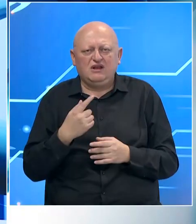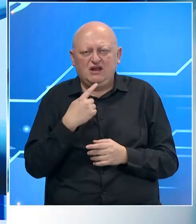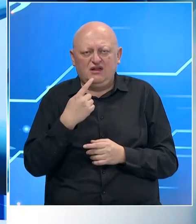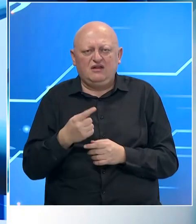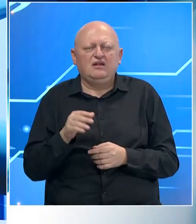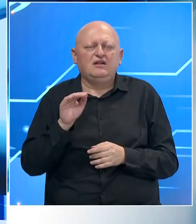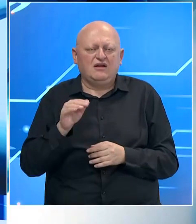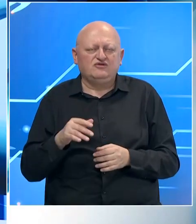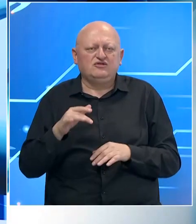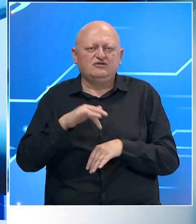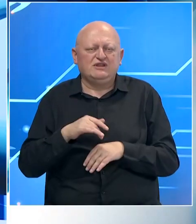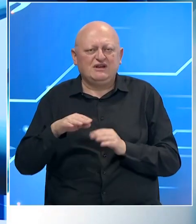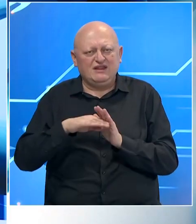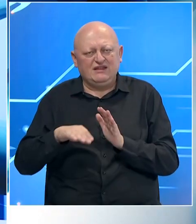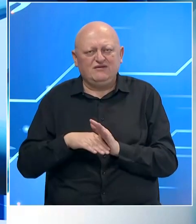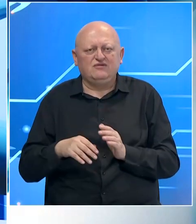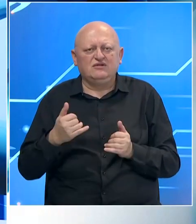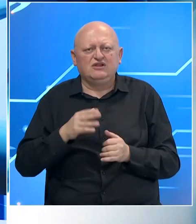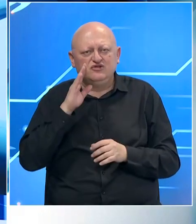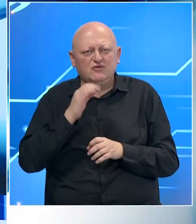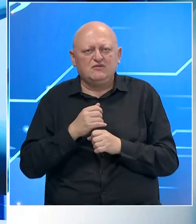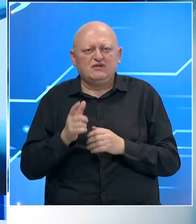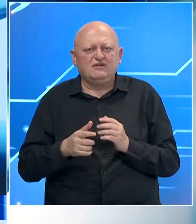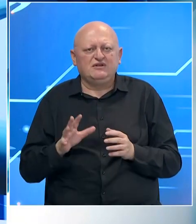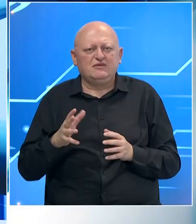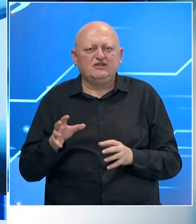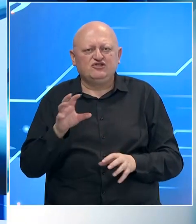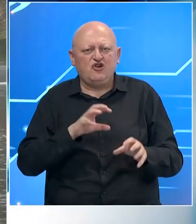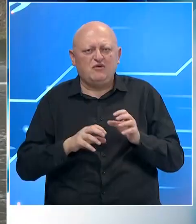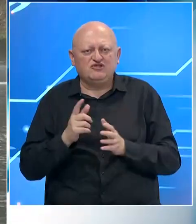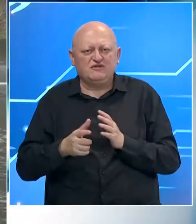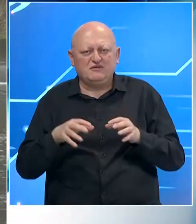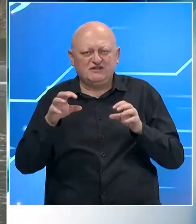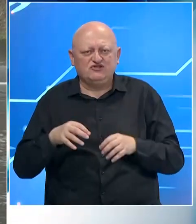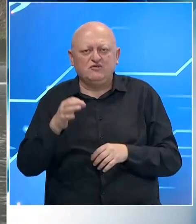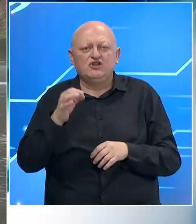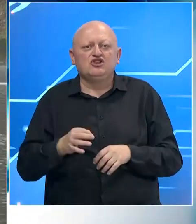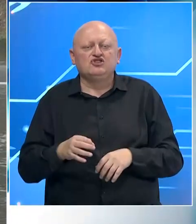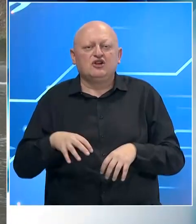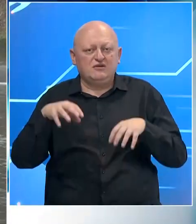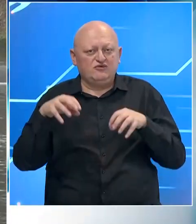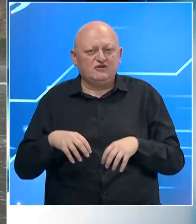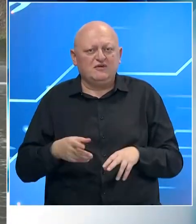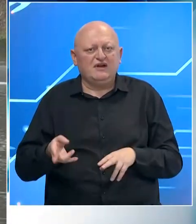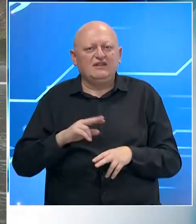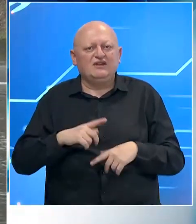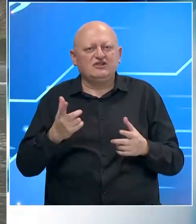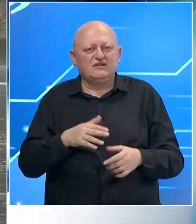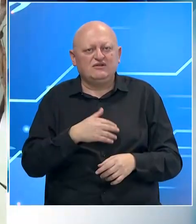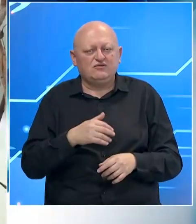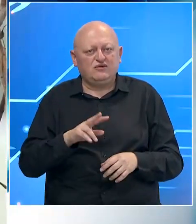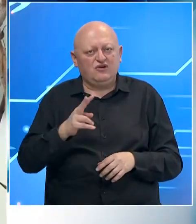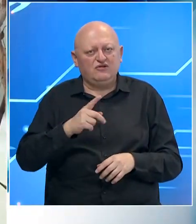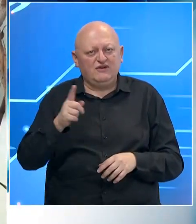rekli, javit će se i u centralni dnevnik. A danas će u Bosni i Hercegovini preovladavati pretežno oblačno vrijeme s kišom ili lokalnim pljuskovima. Najviše